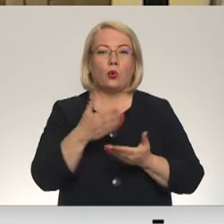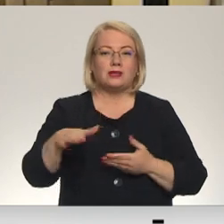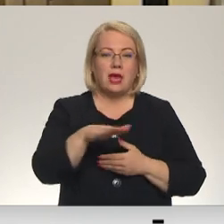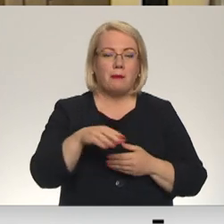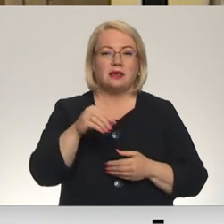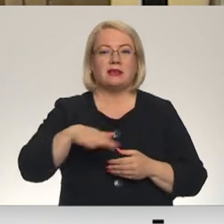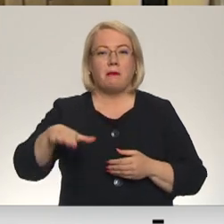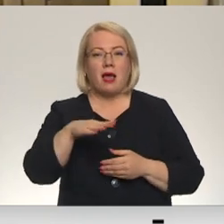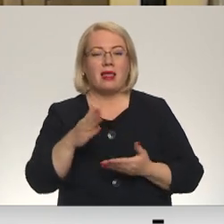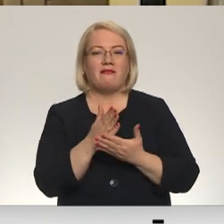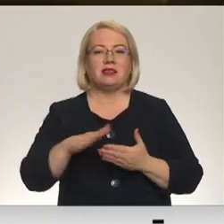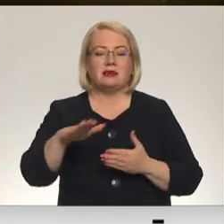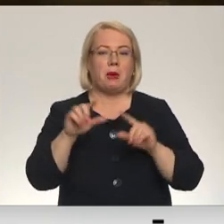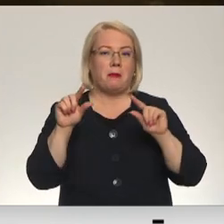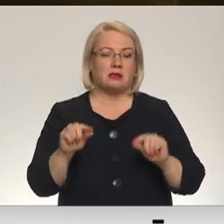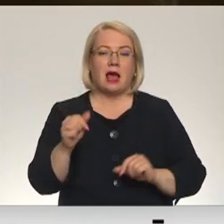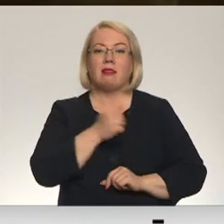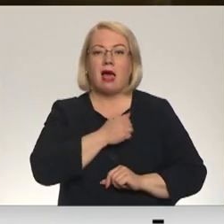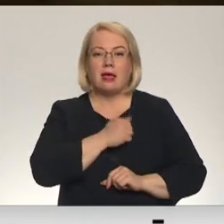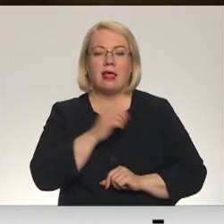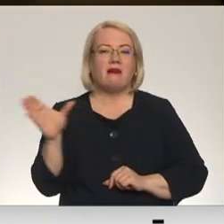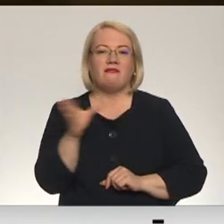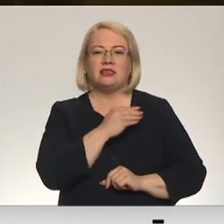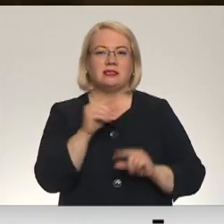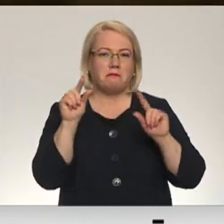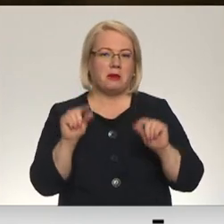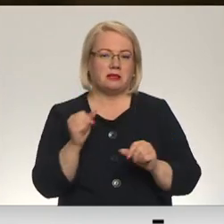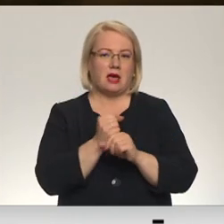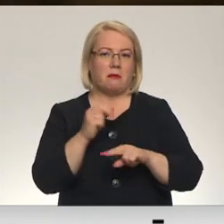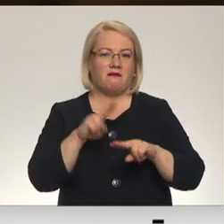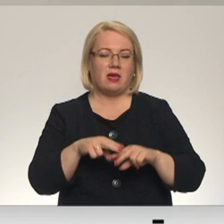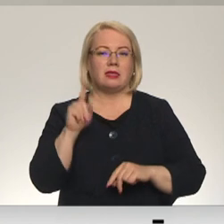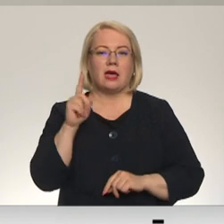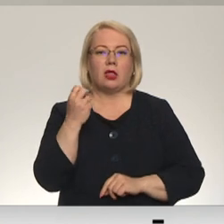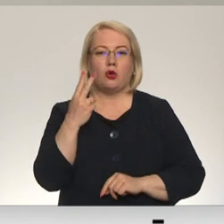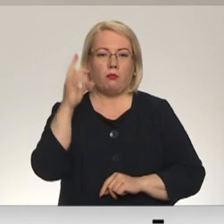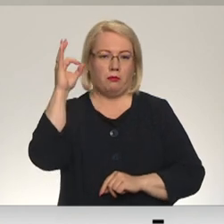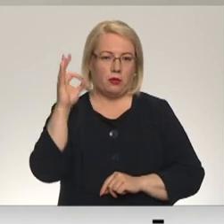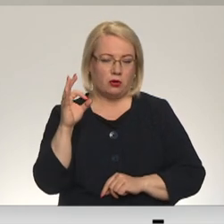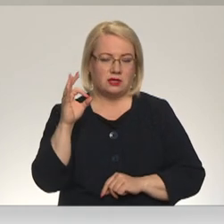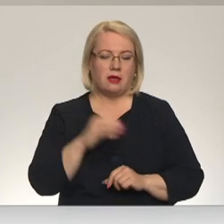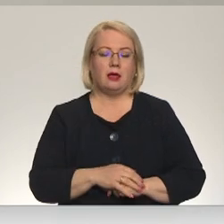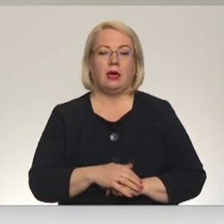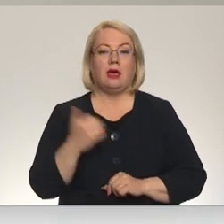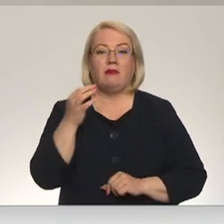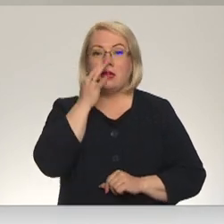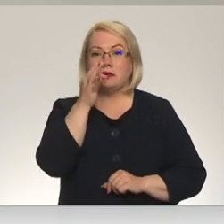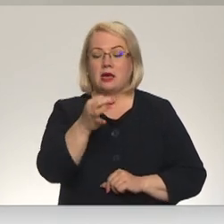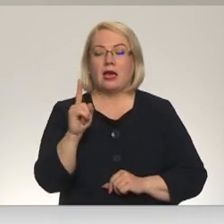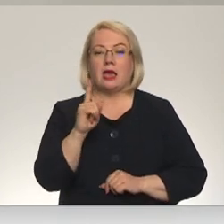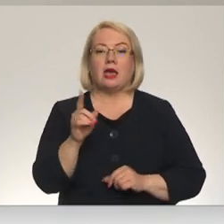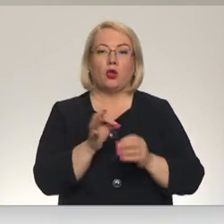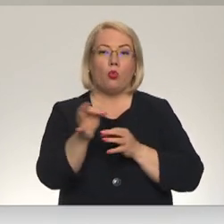Vidzemē mazāk, bet Latgalē šogad vismazāk darba vietu, tikai 12%. Ir novadi, kuros ir